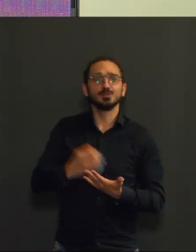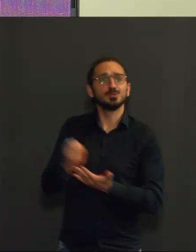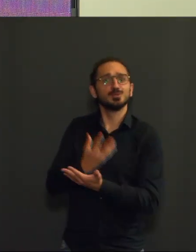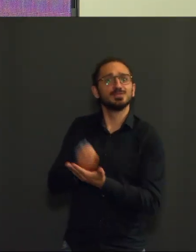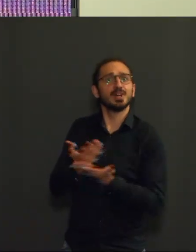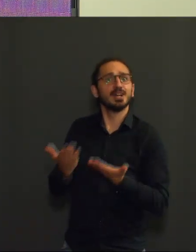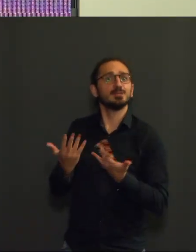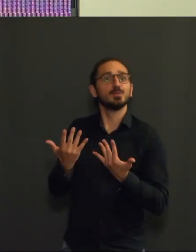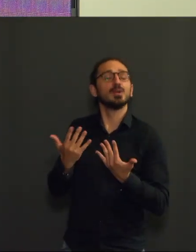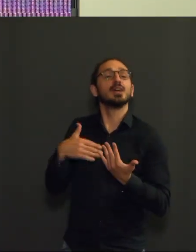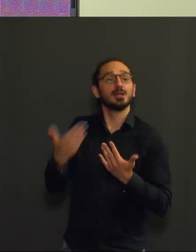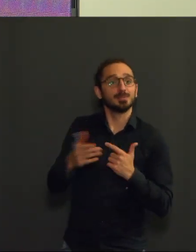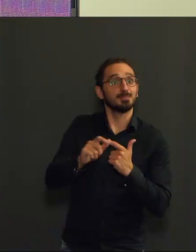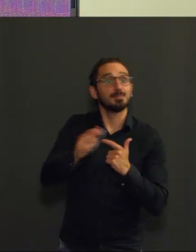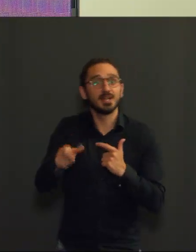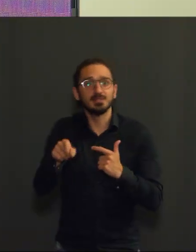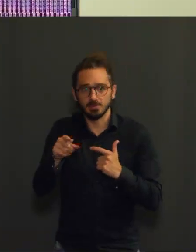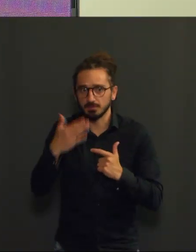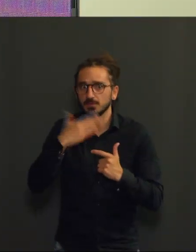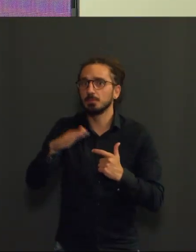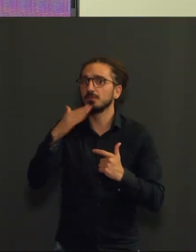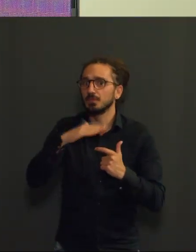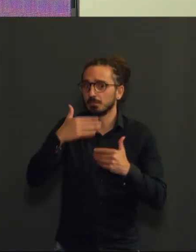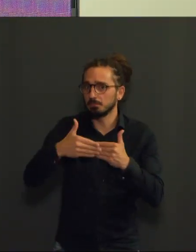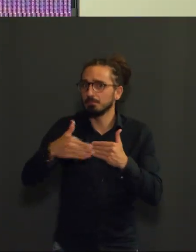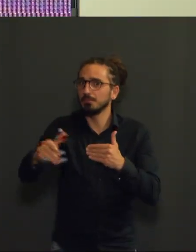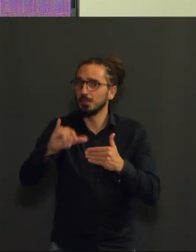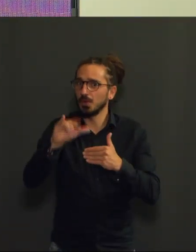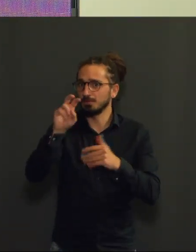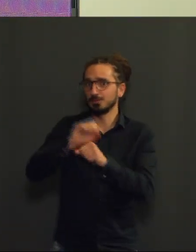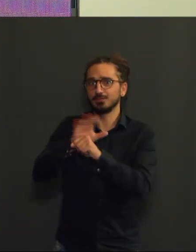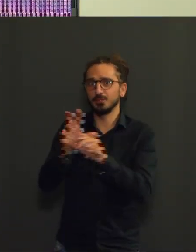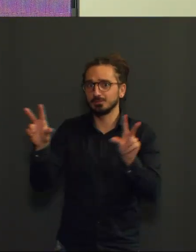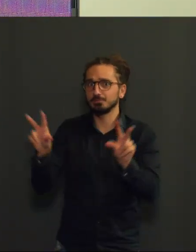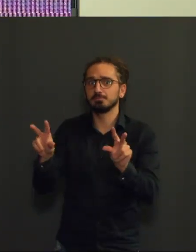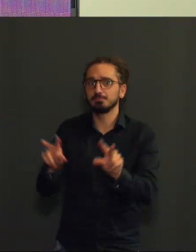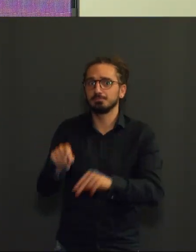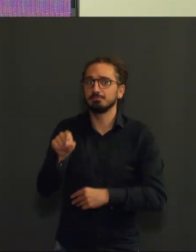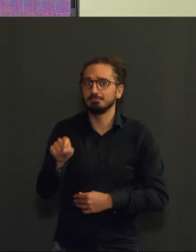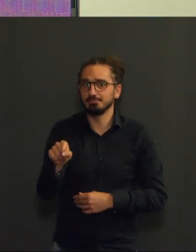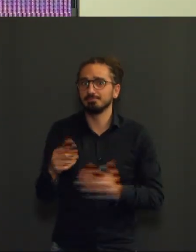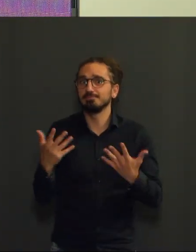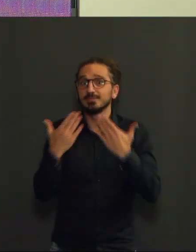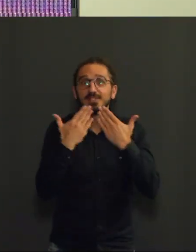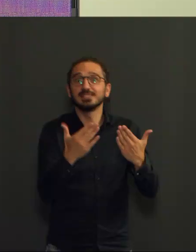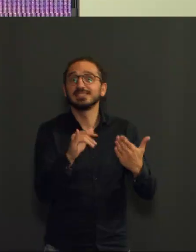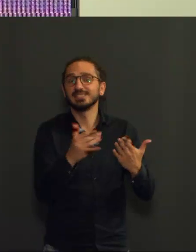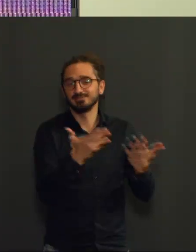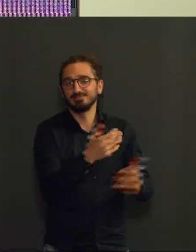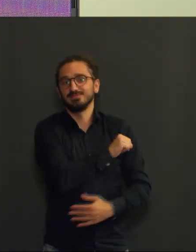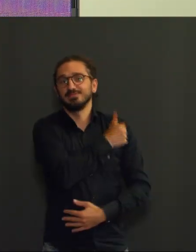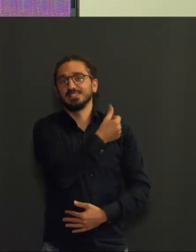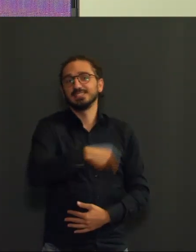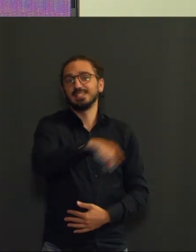malgré la distribution plus ou moins variable d'un pays à l'autre des variants en question, et malgré la place qu'il pourrait prendre dans le futur